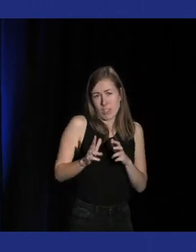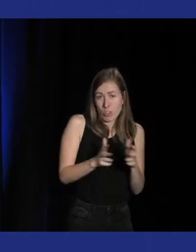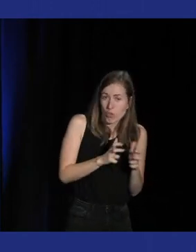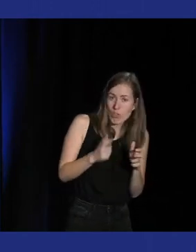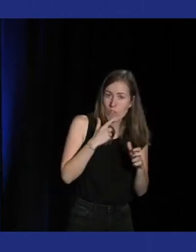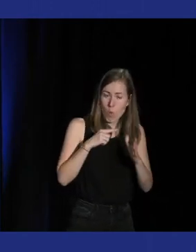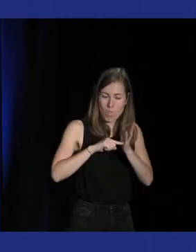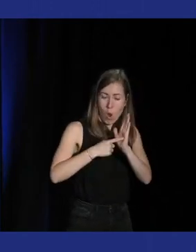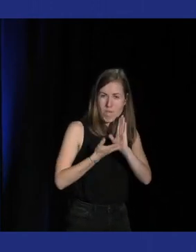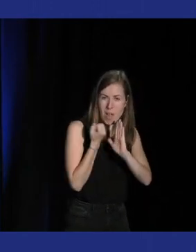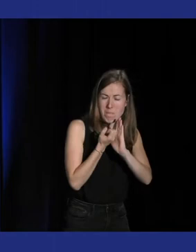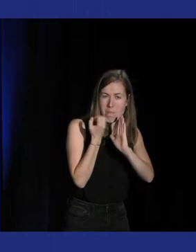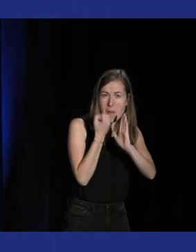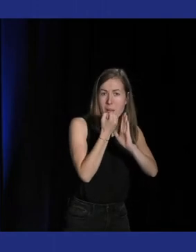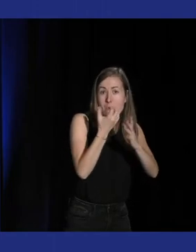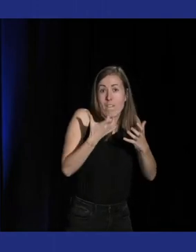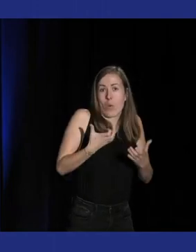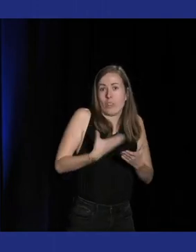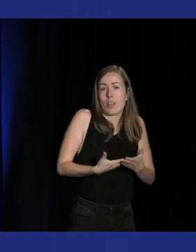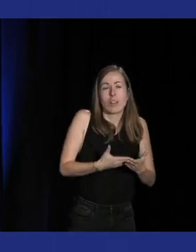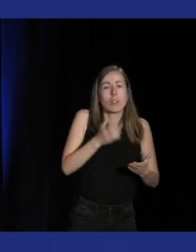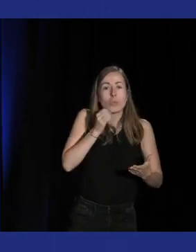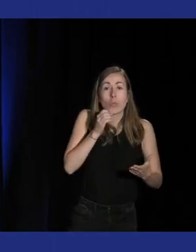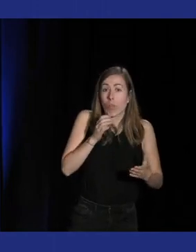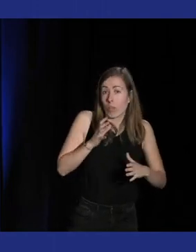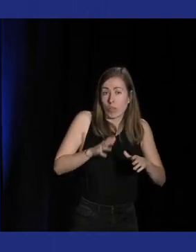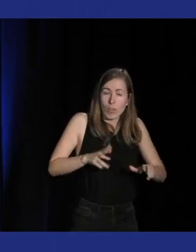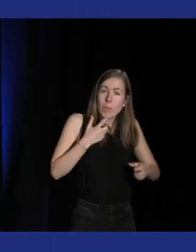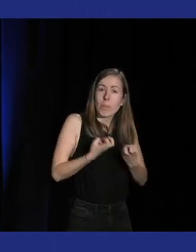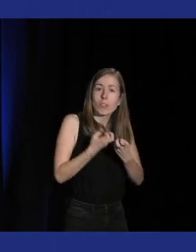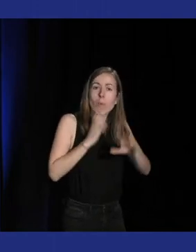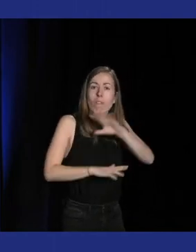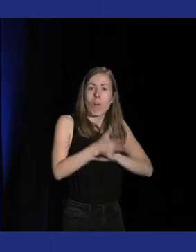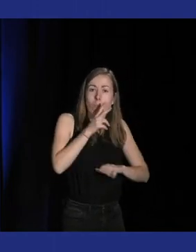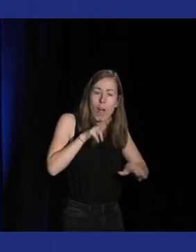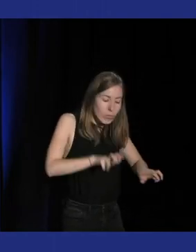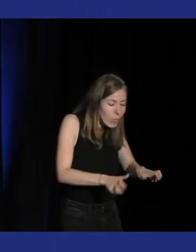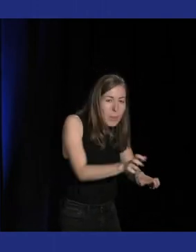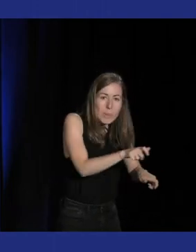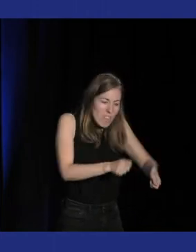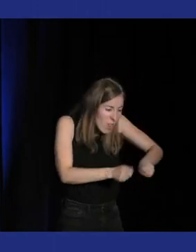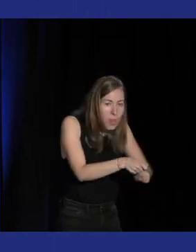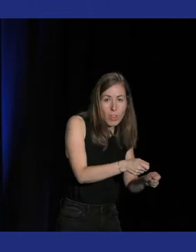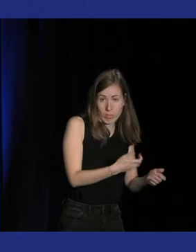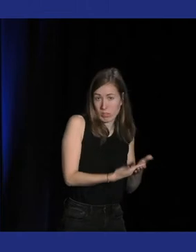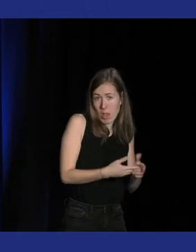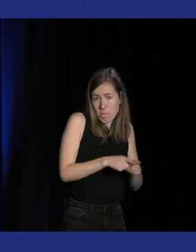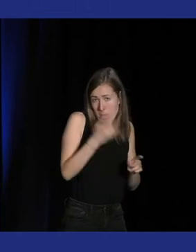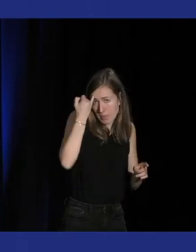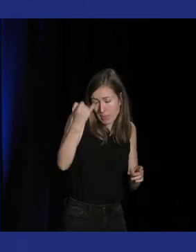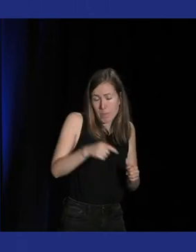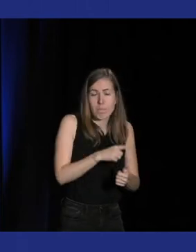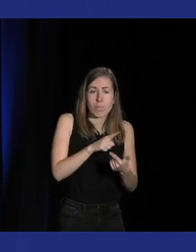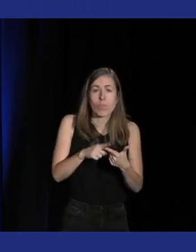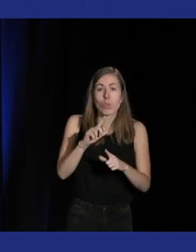'établir un gros score c'était le cas sur plein de boards d'arcade à l'origine et il y le côté style donc faire